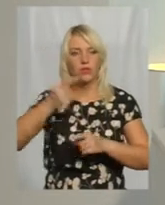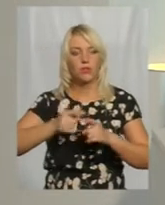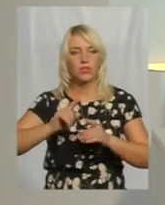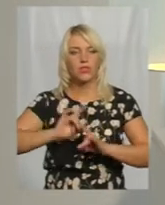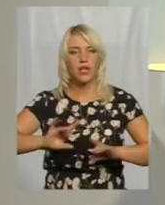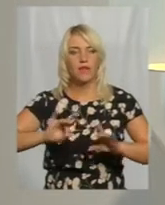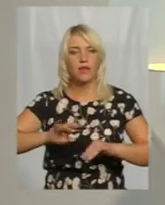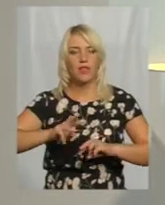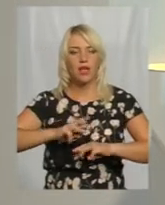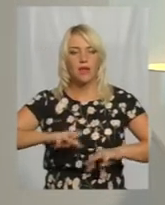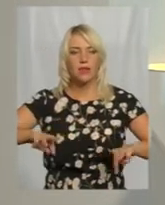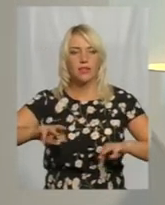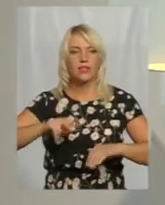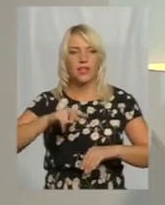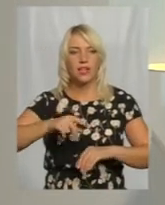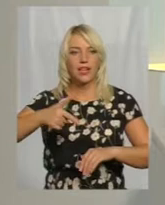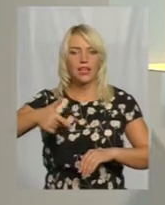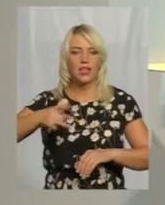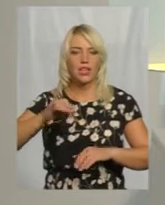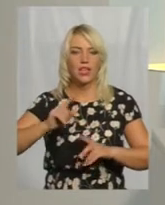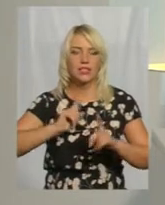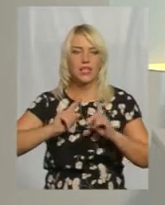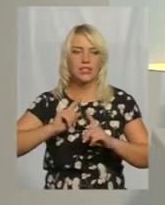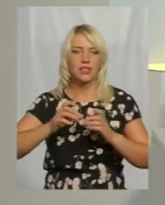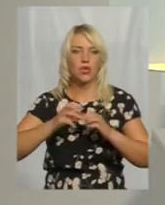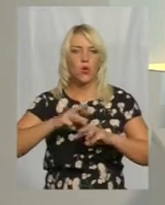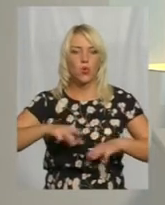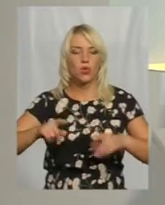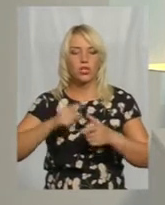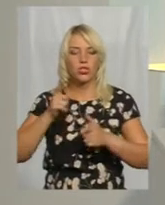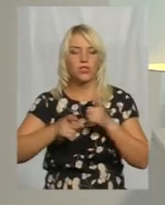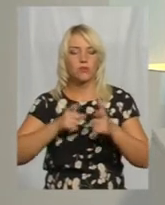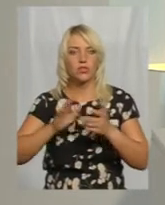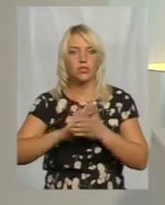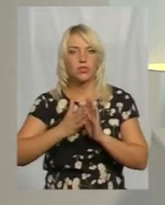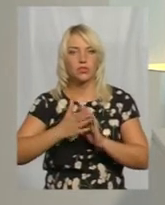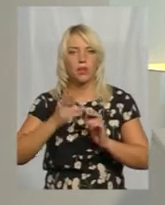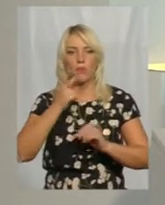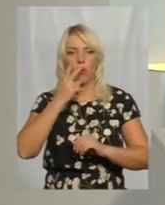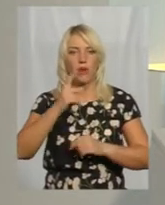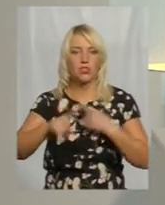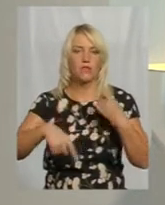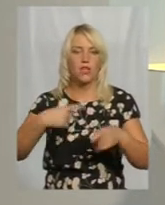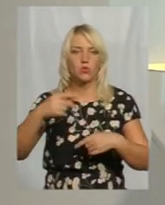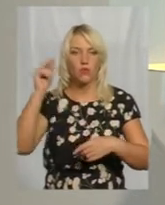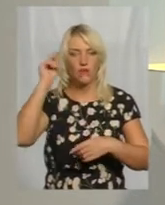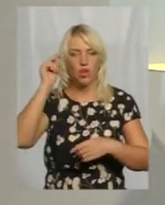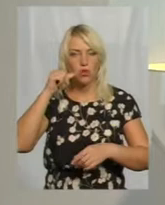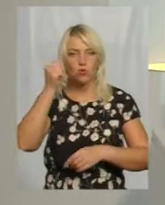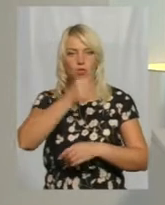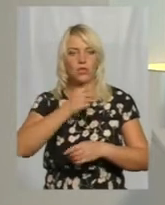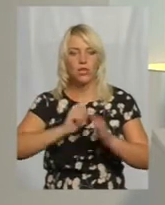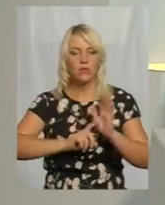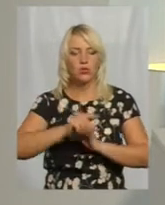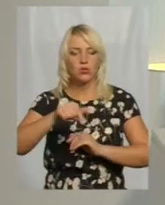заявила міністр Лілія Гриневич на засіданні уряду. Чи зміниться ситуацію, побачимо вже в наступному навчальному році. А на